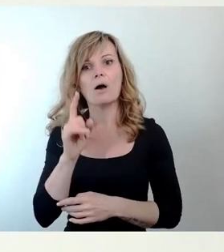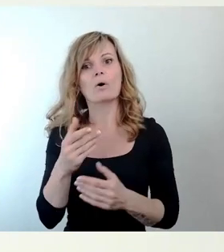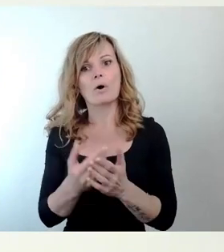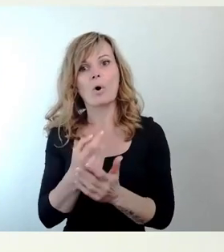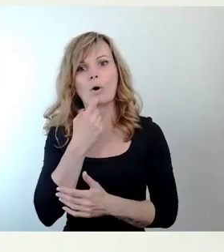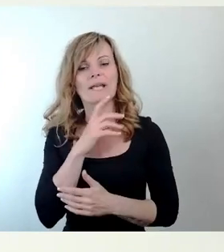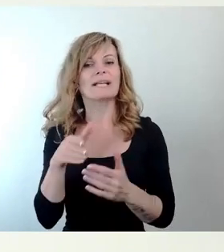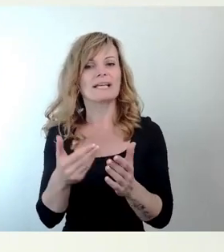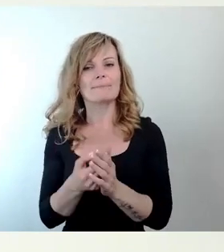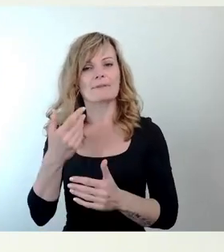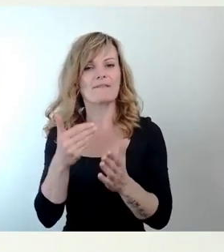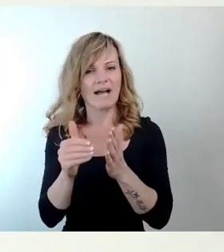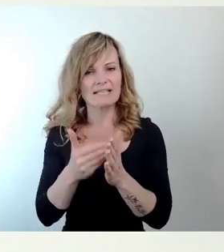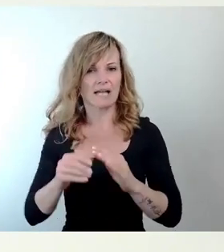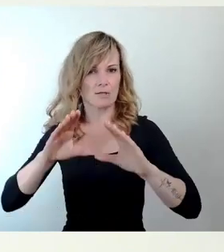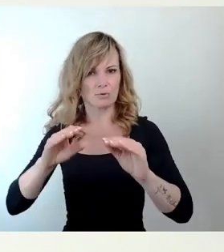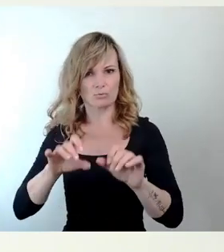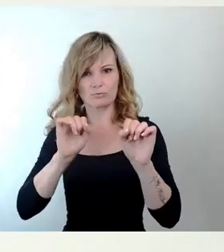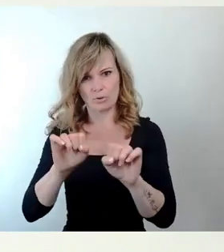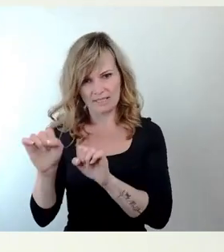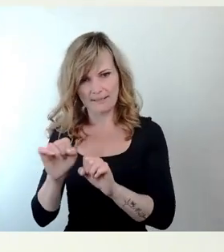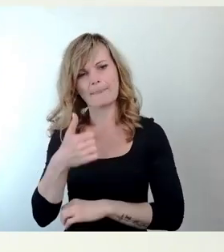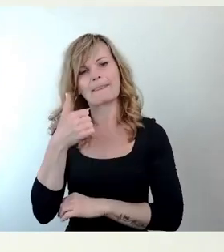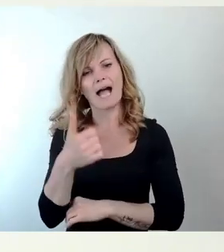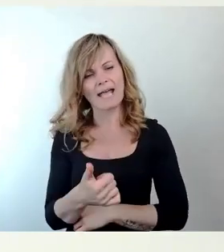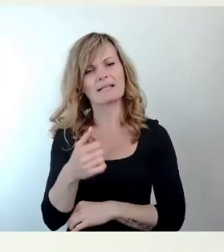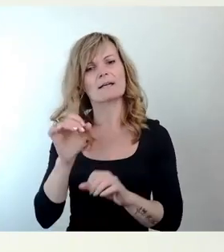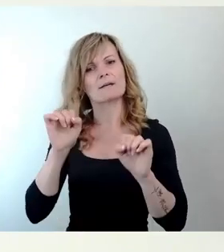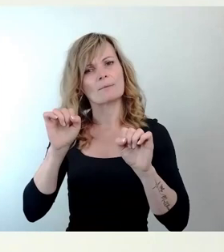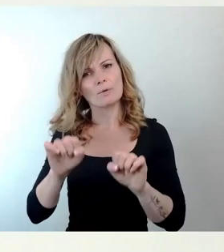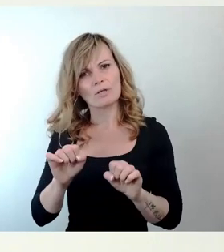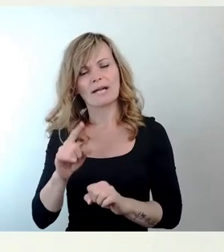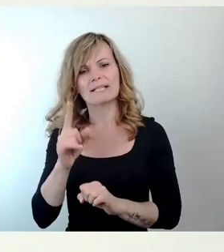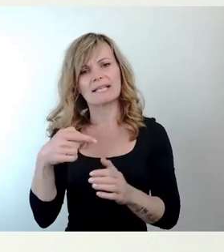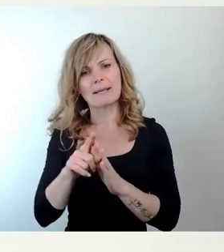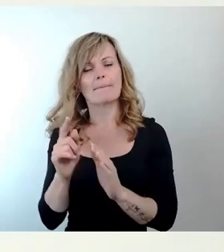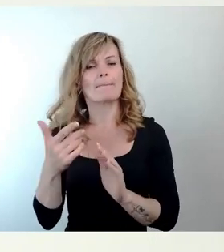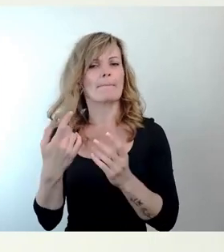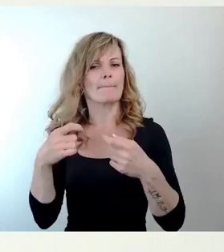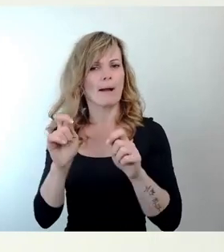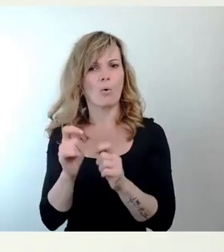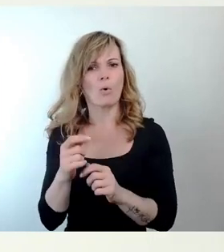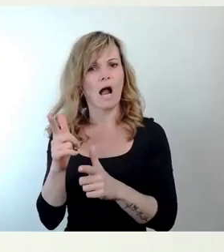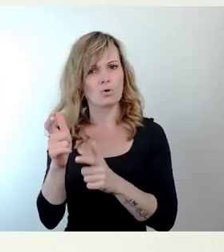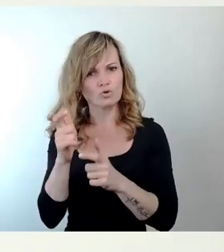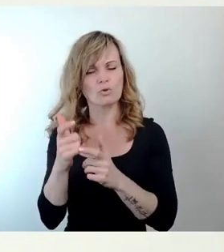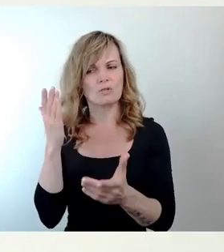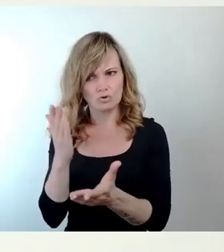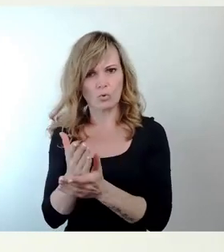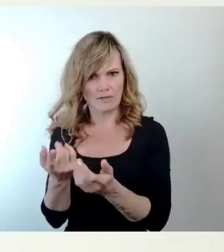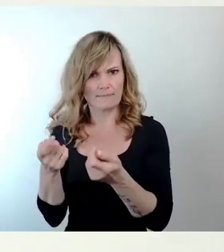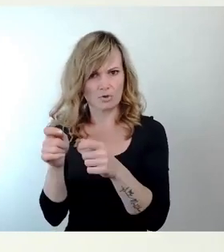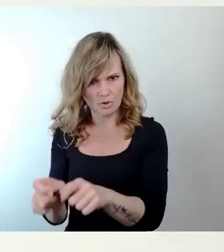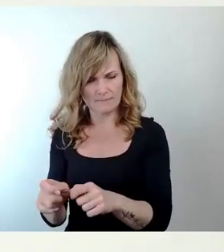Nutzungsmöglichkeiten. Eins ist ja auch im Bauausschuss mit beschlossen worden. Wir werden dort einen attraktiven